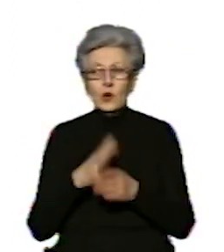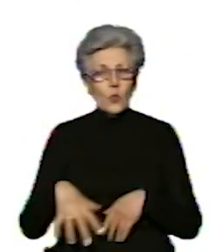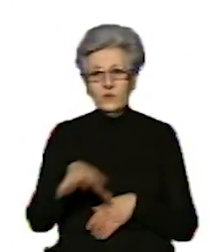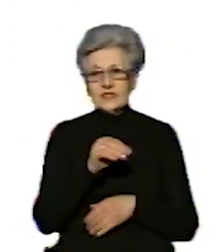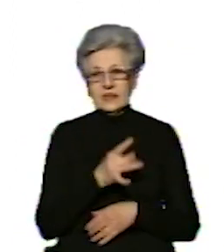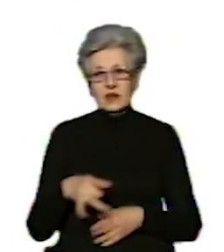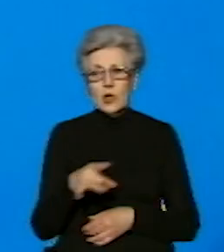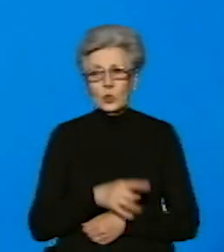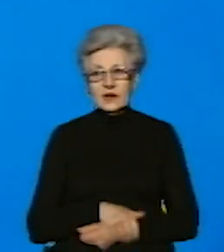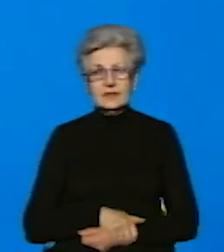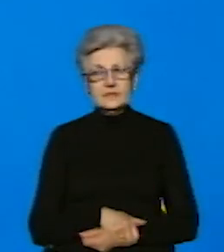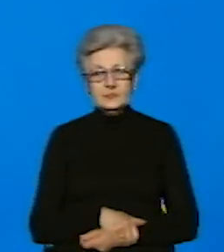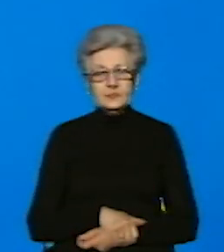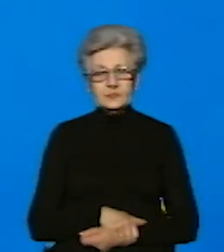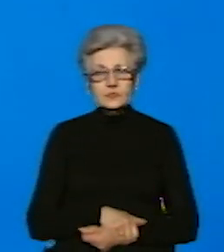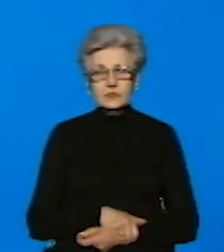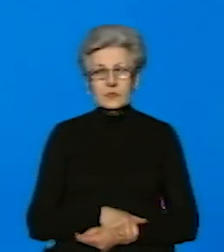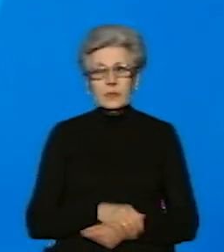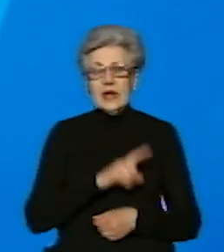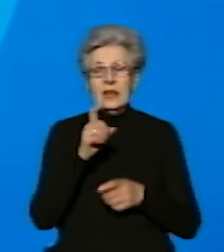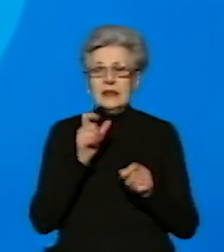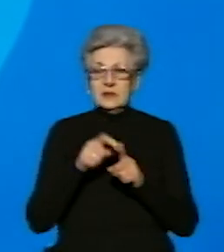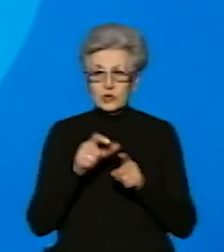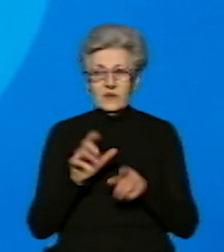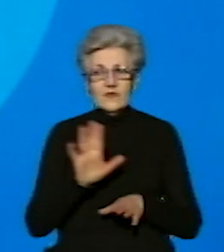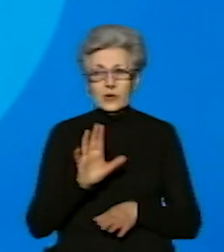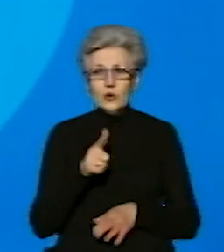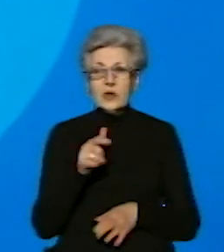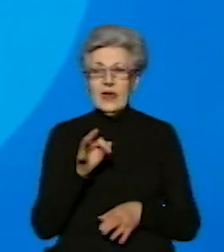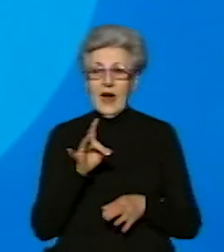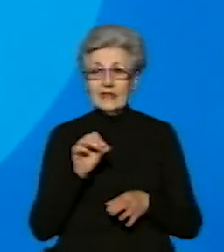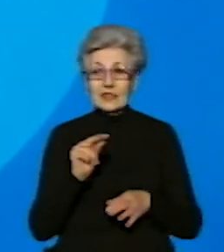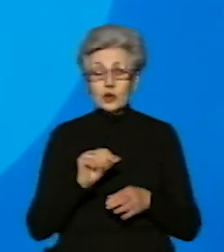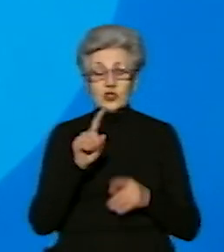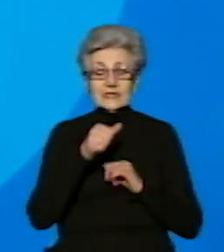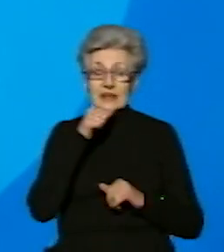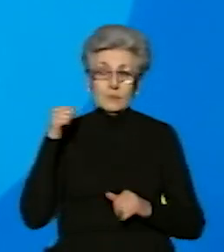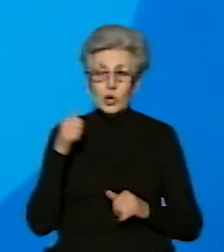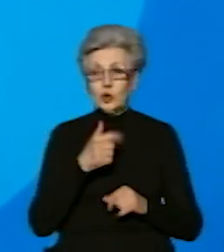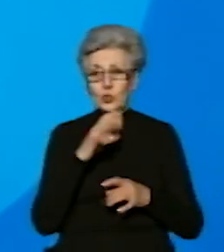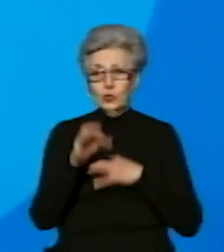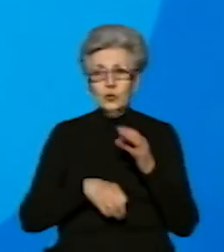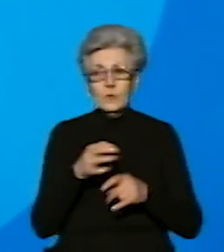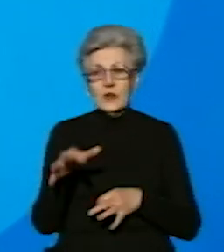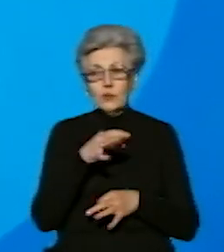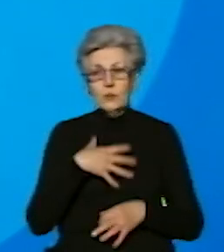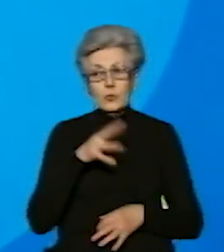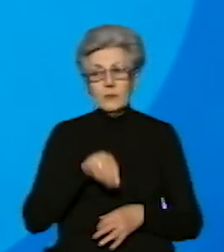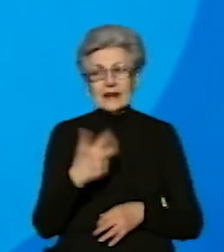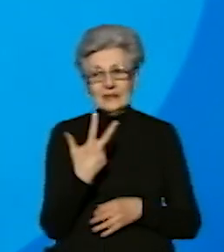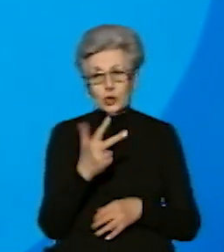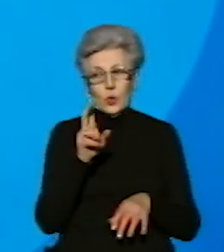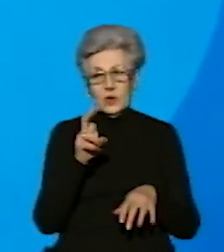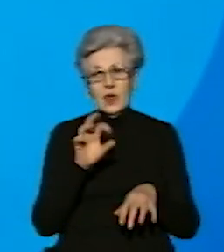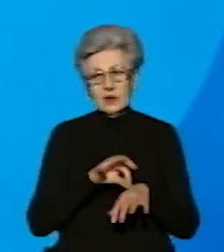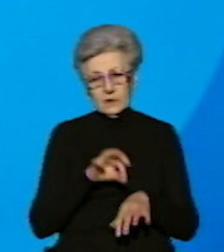районах. За словами Вікторії Гатриш, за минулу добу в області померли троє пацієнтів. З підтвердженим